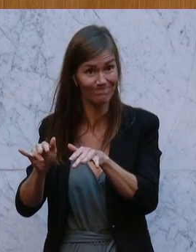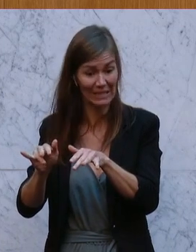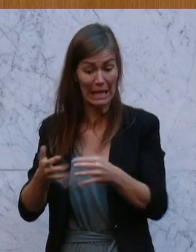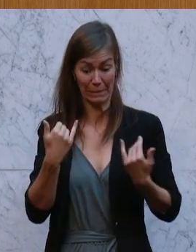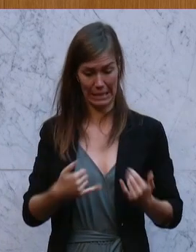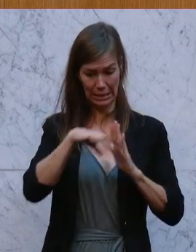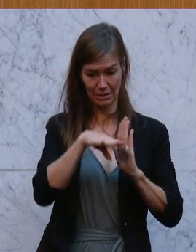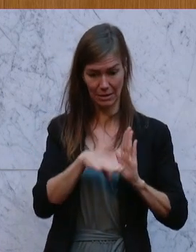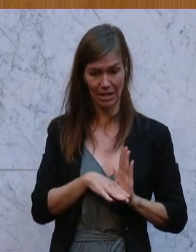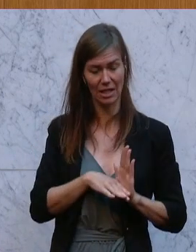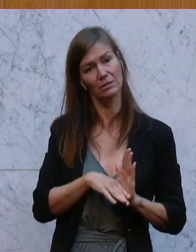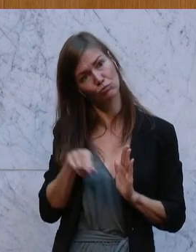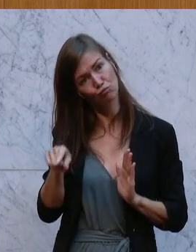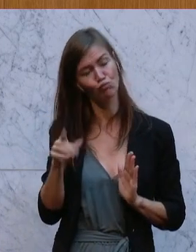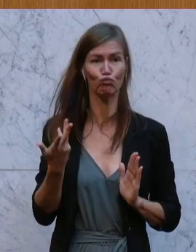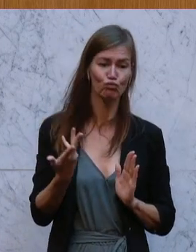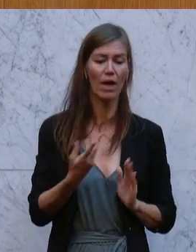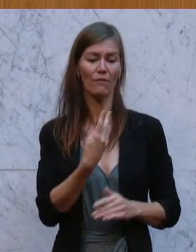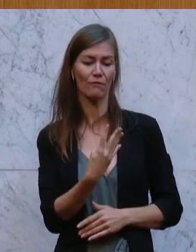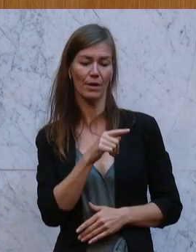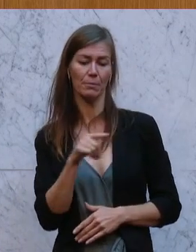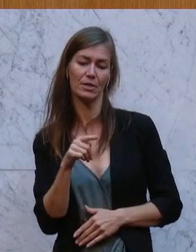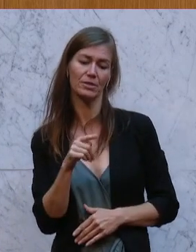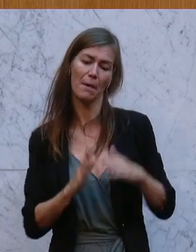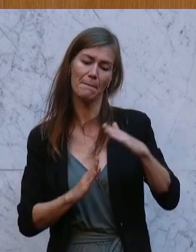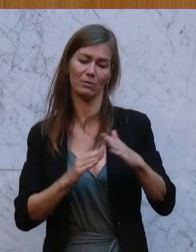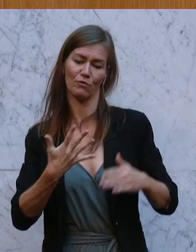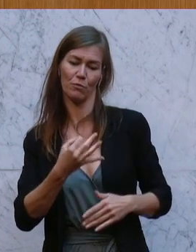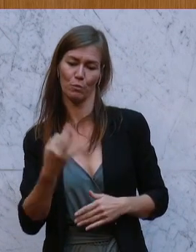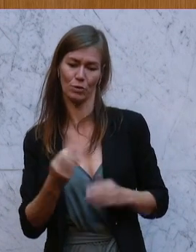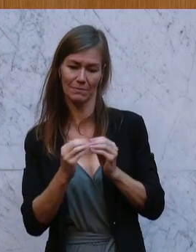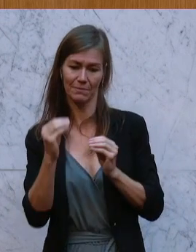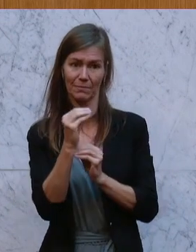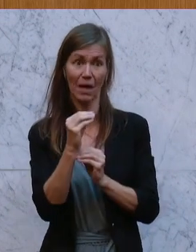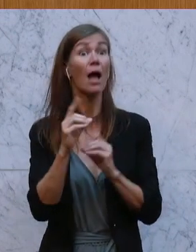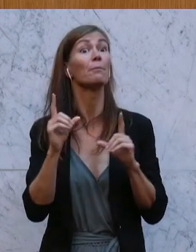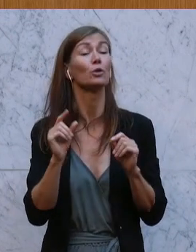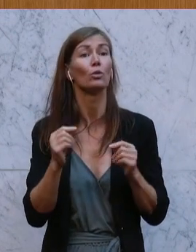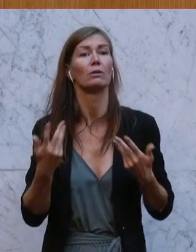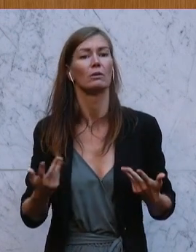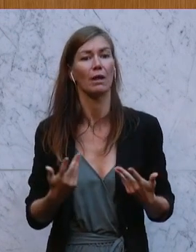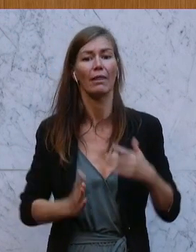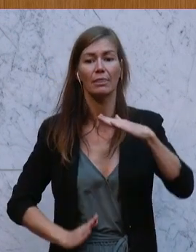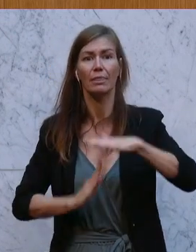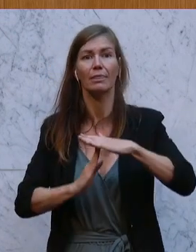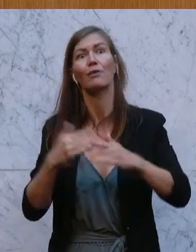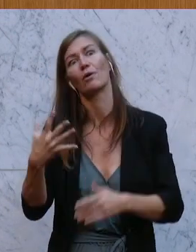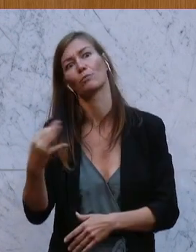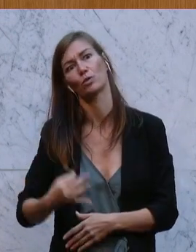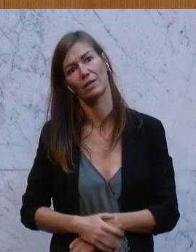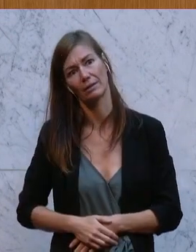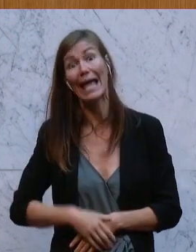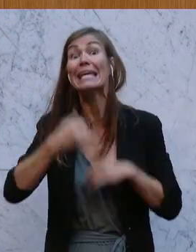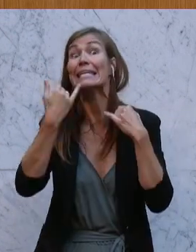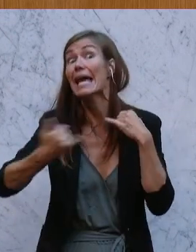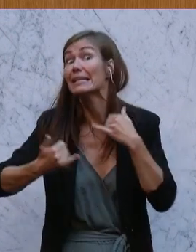Gesetzeslage nur um 4 bis maximal 5 Prozent steigen werden nächstes Jahr und der Deckel ist wo? Bei 5 Prozent pro Jahr,